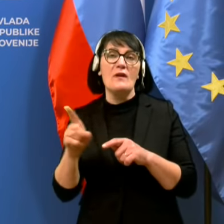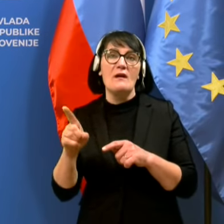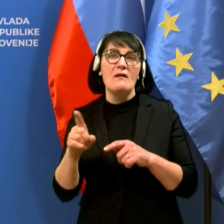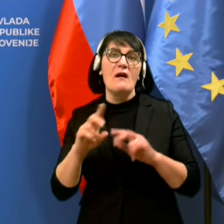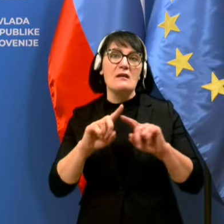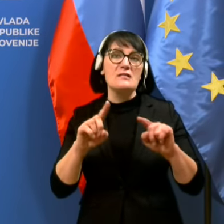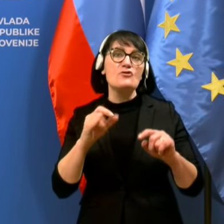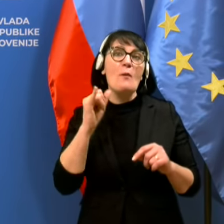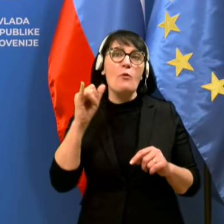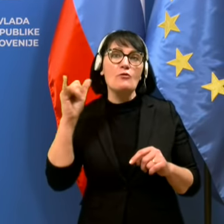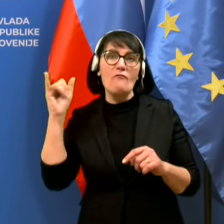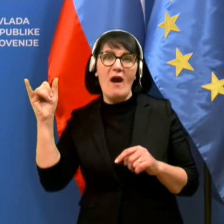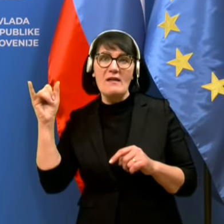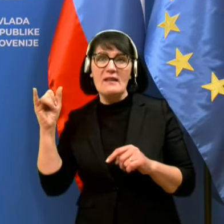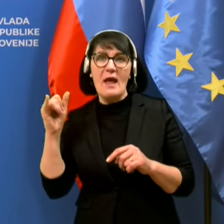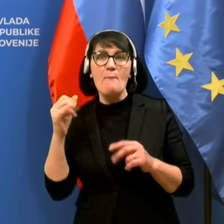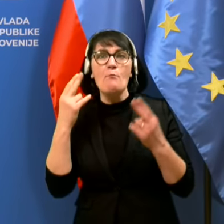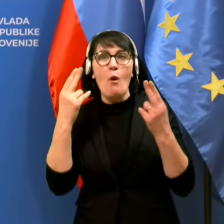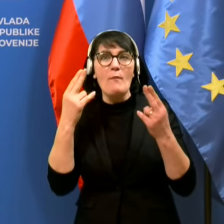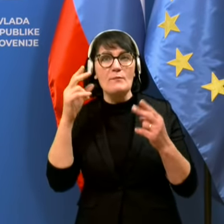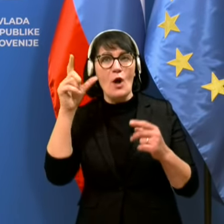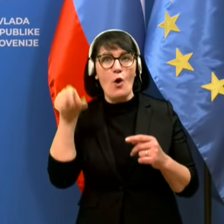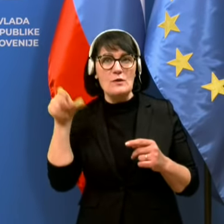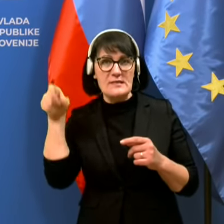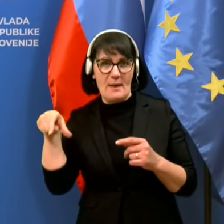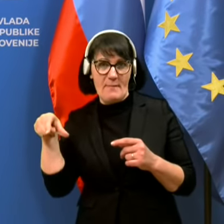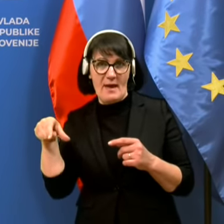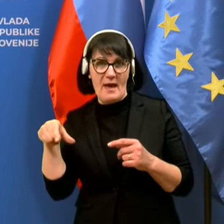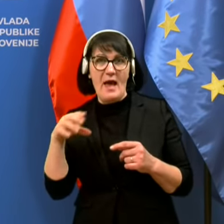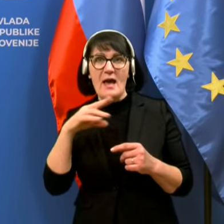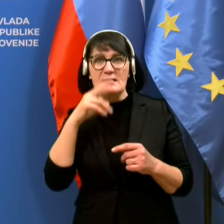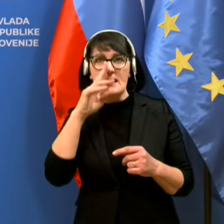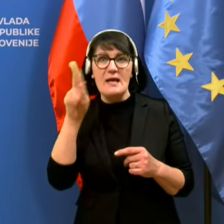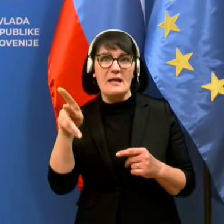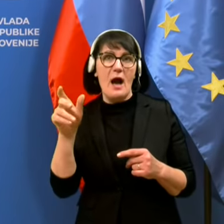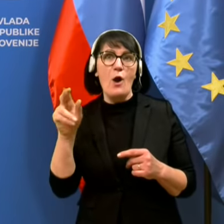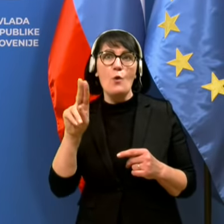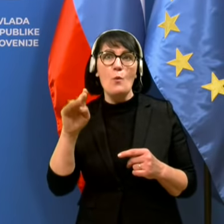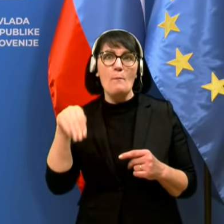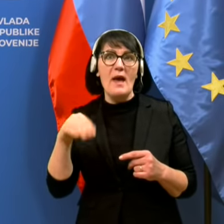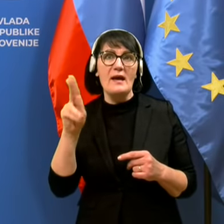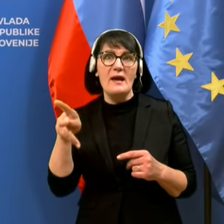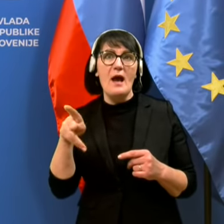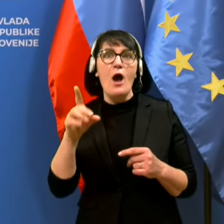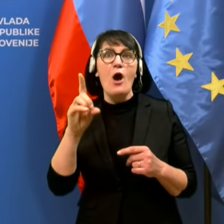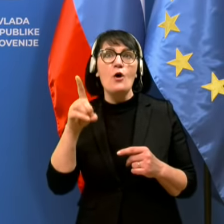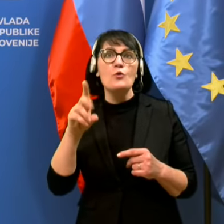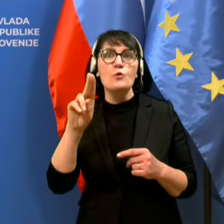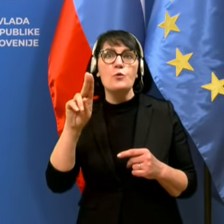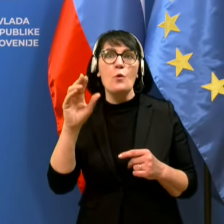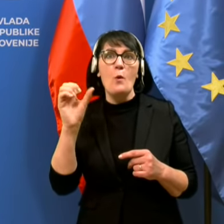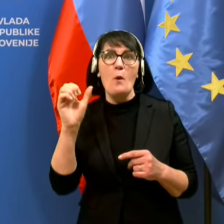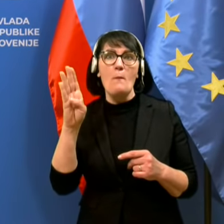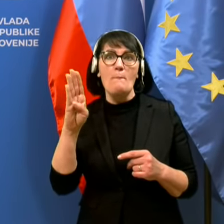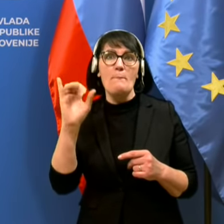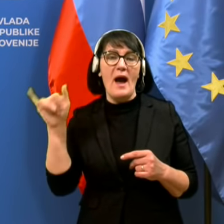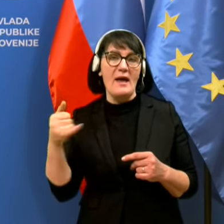senka umek v Dubaju, tri pikice. Ne vem, no, pozdrav in podpis.